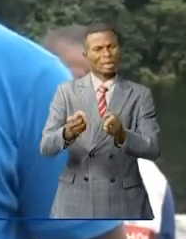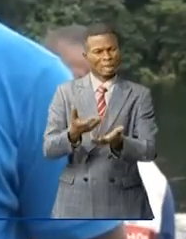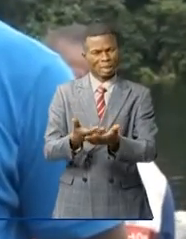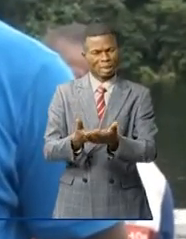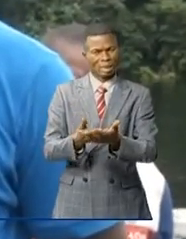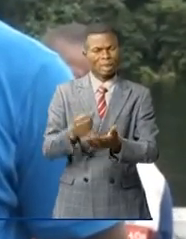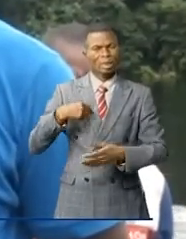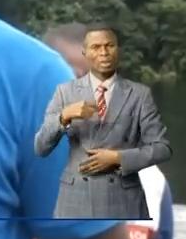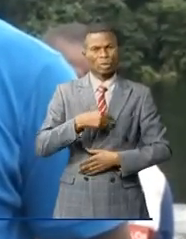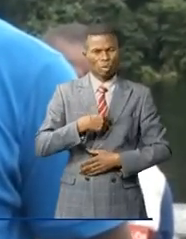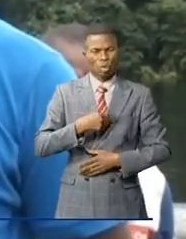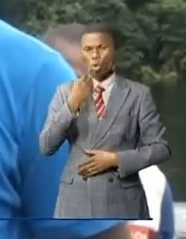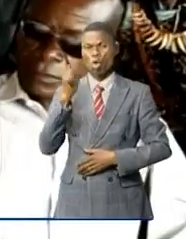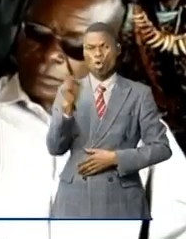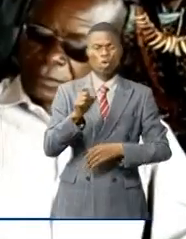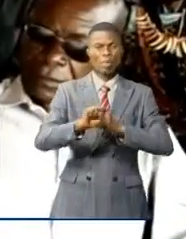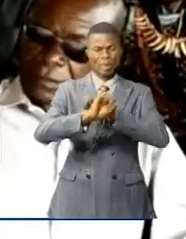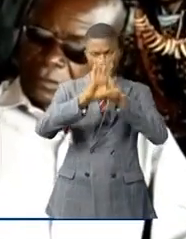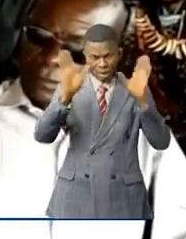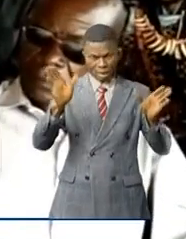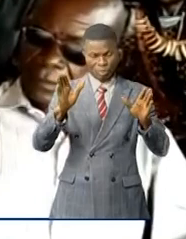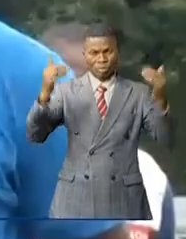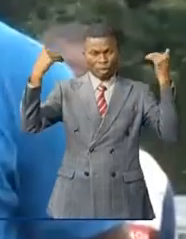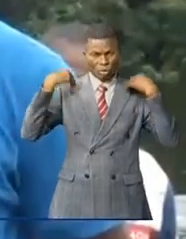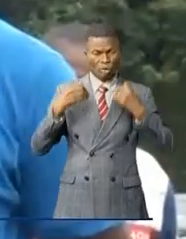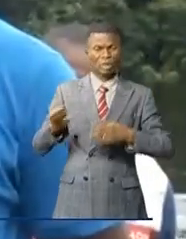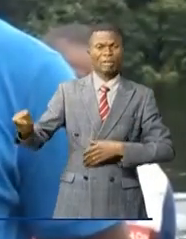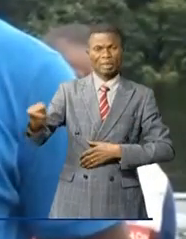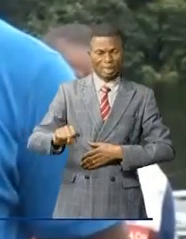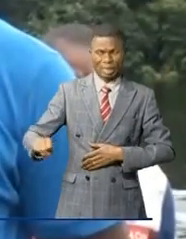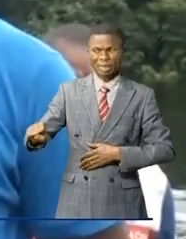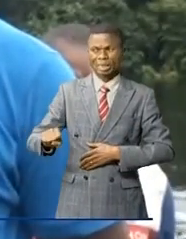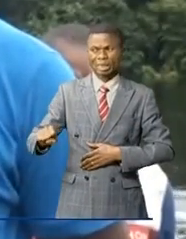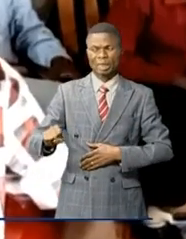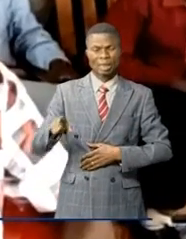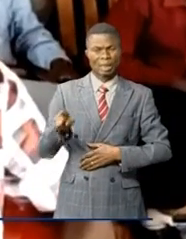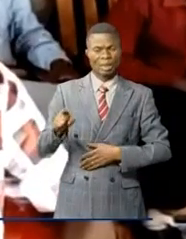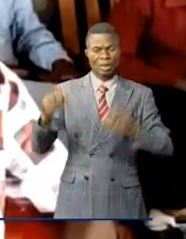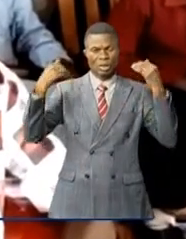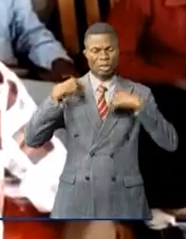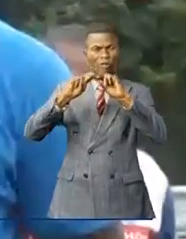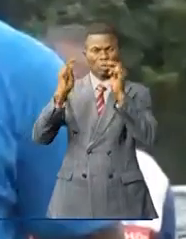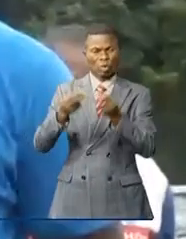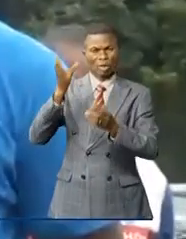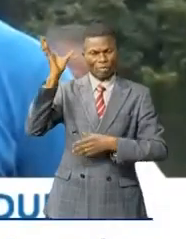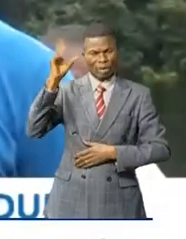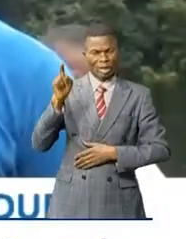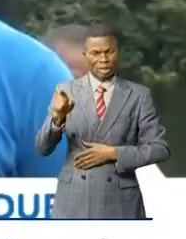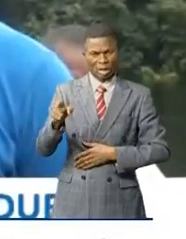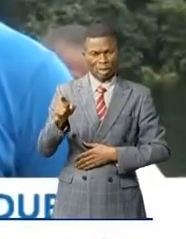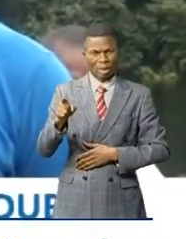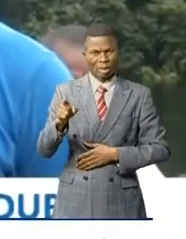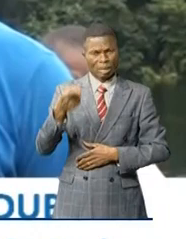donné des instructions claires aux chefs des secteurs, aux chefs des groupements de